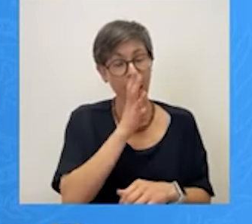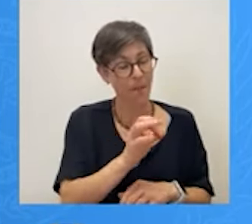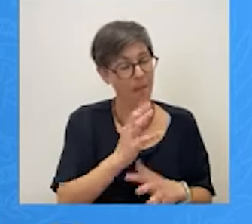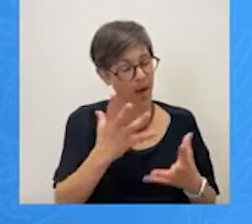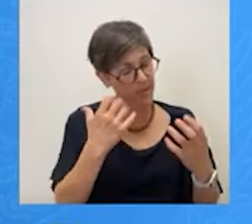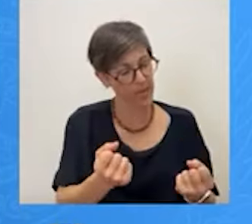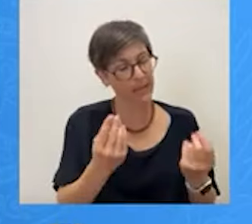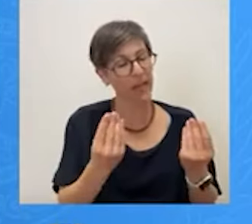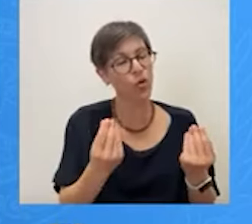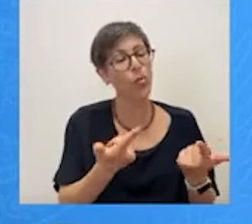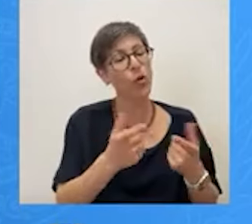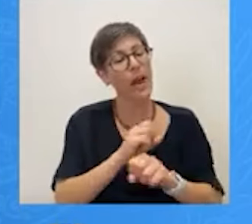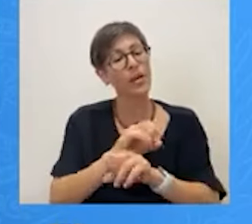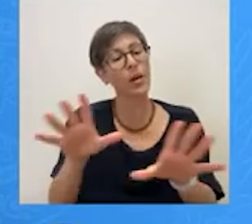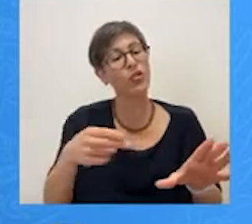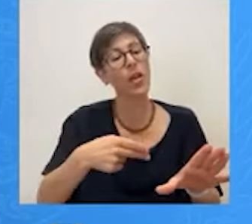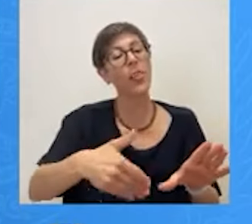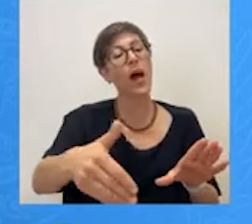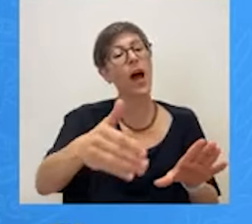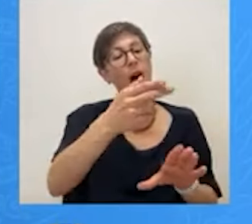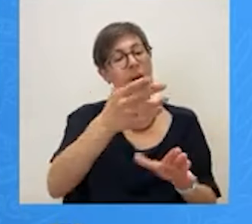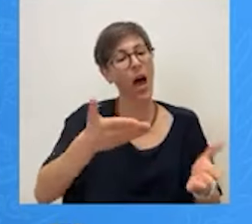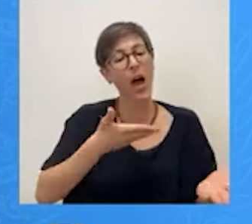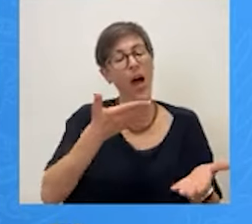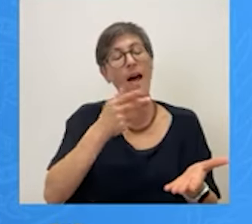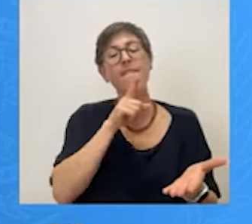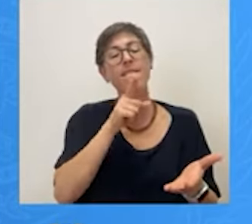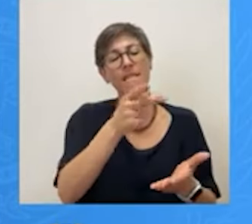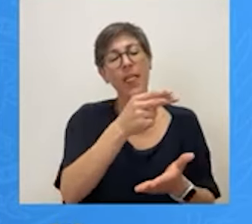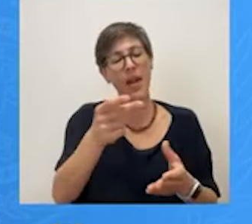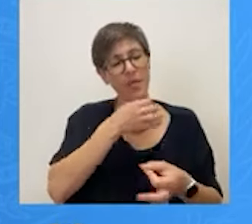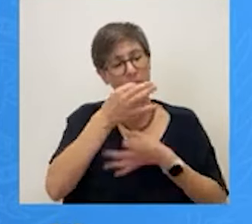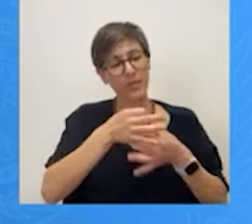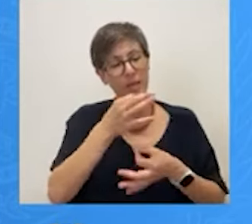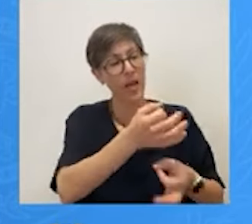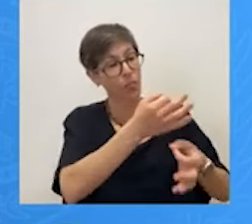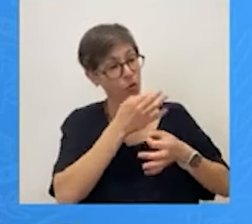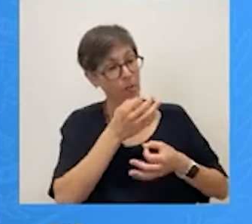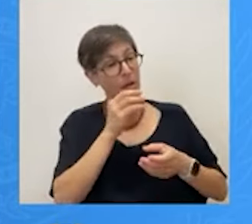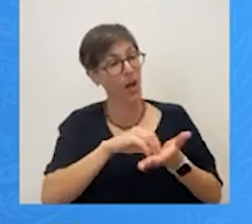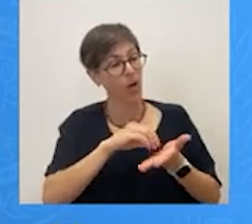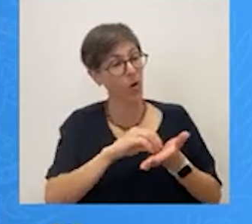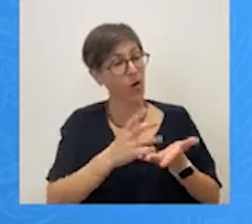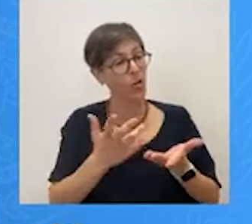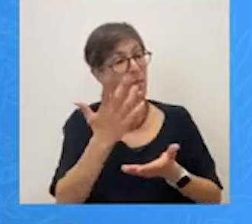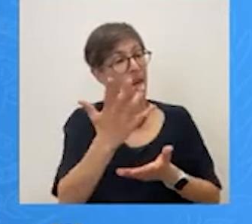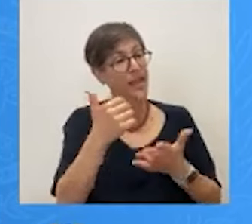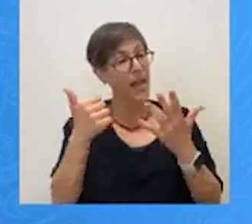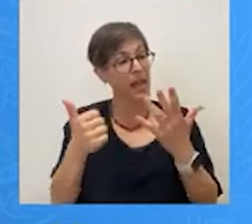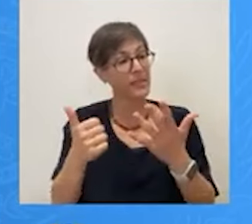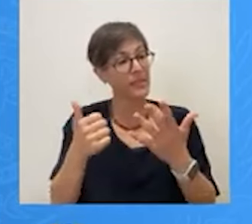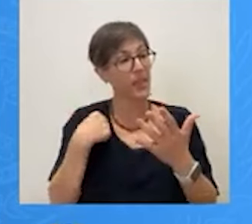έτσι Να ενημερώσετε ότι θα θέσετε το ζήτημα Πράγματι ισχύει αυτό Και μου είπατε επίσης ότι έχετε και 5-6 δημοτικά ζητήματα